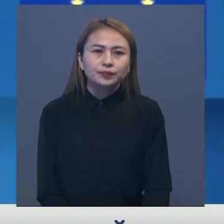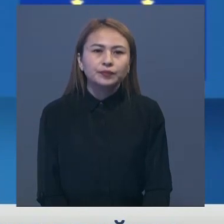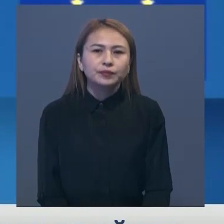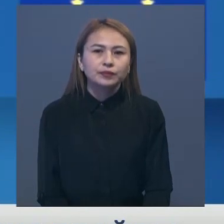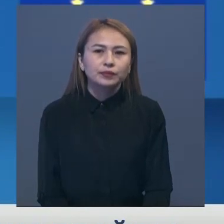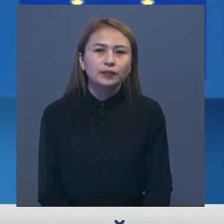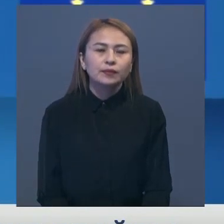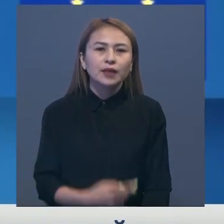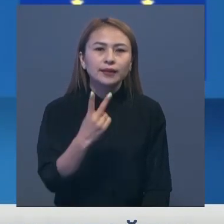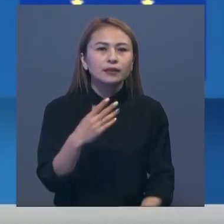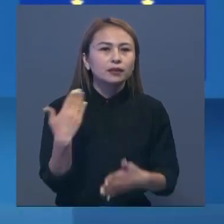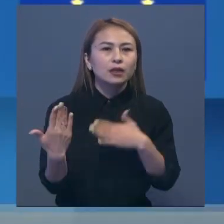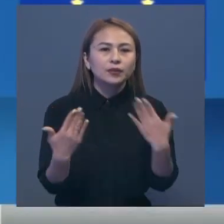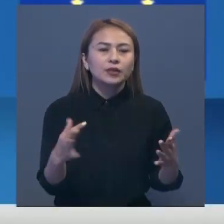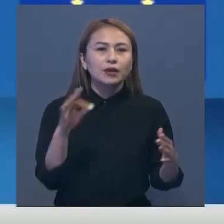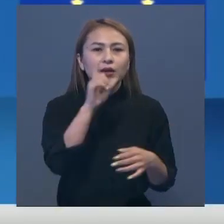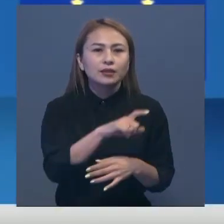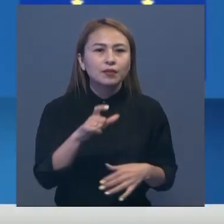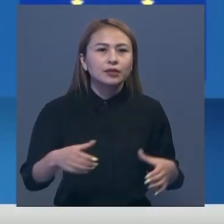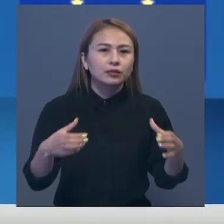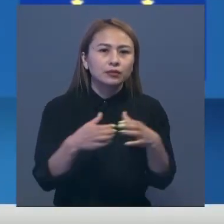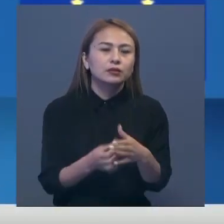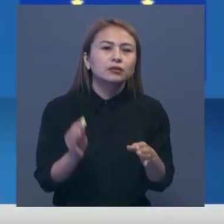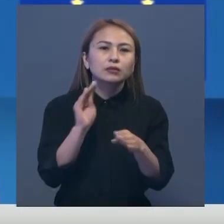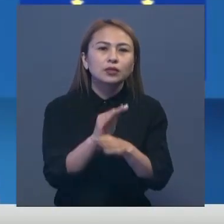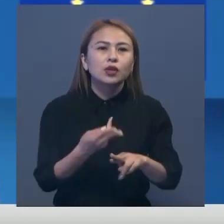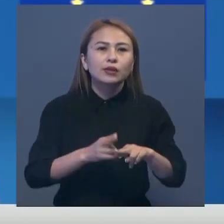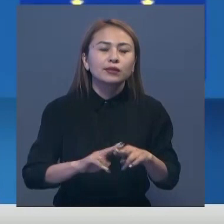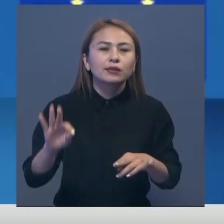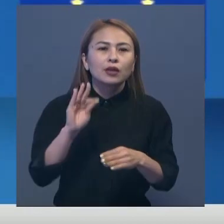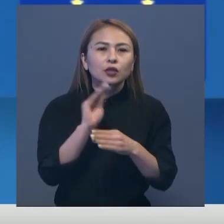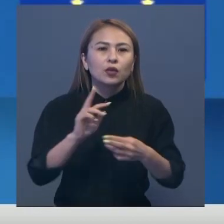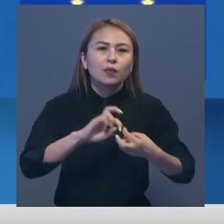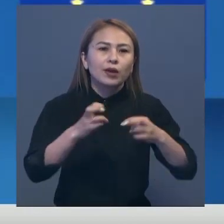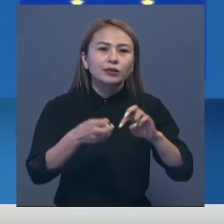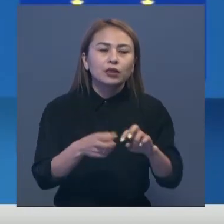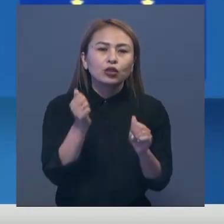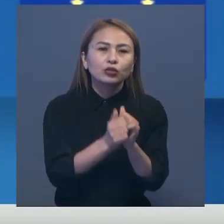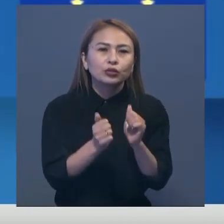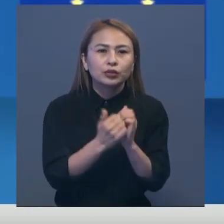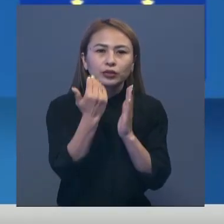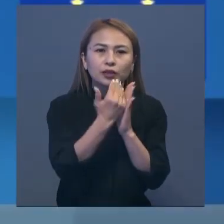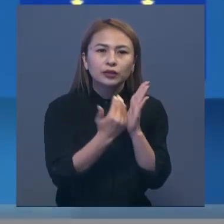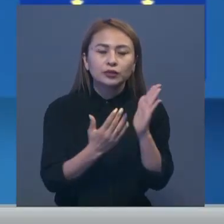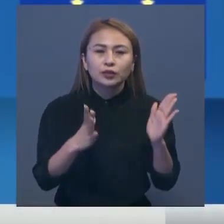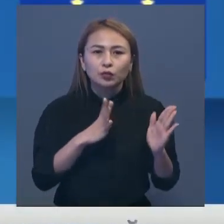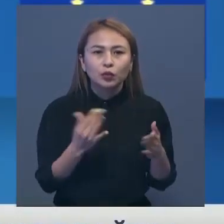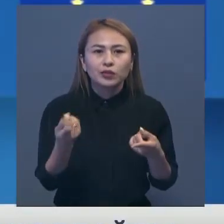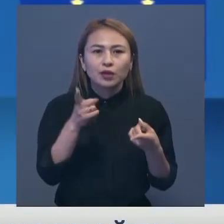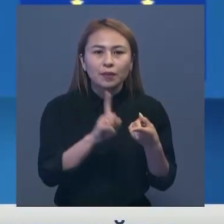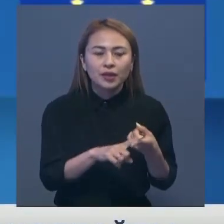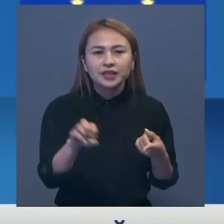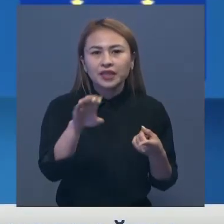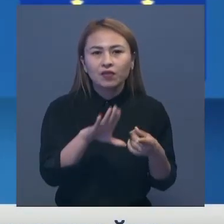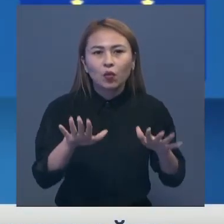Екі тараптың азаматтары арасындағы балянстарды нұғайту мәселерде біздің күн тәртіпіміздеп олды. Осыған балянсты